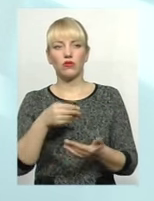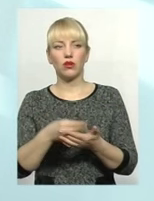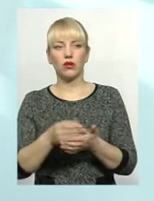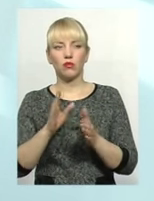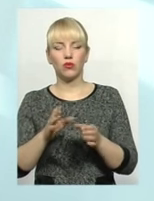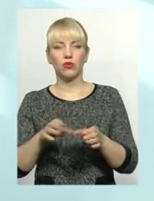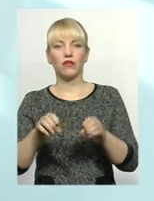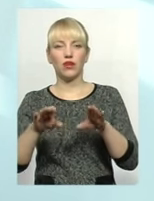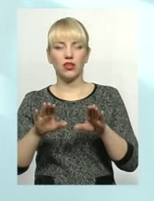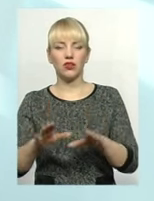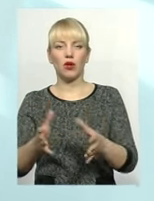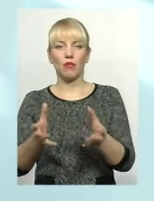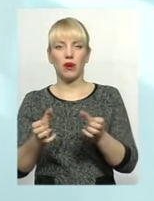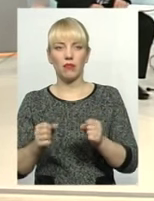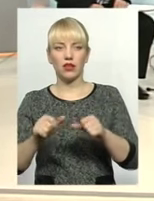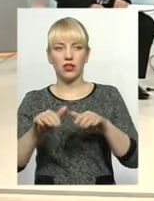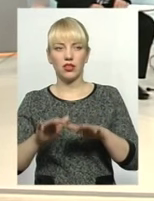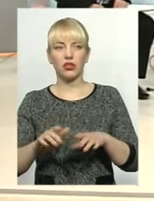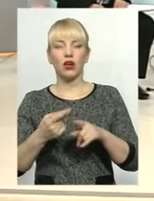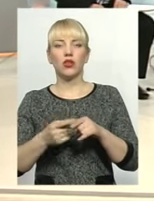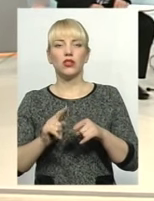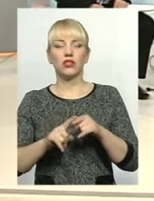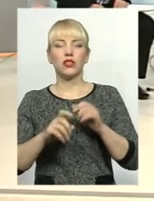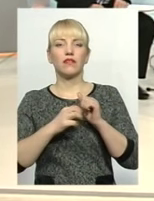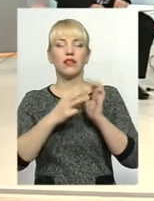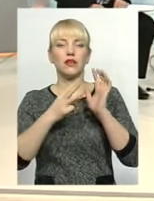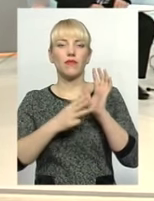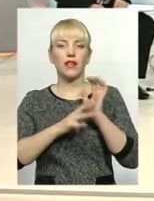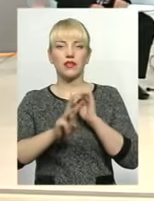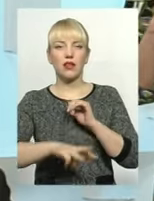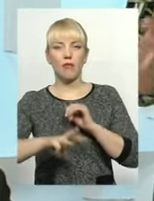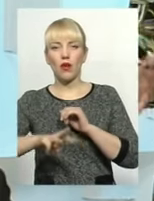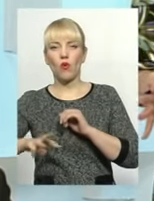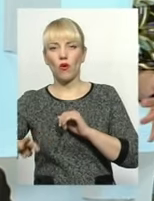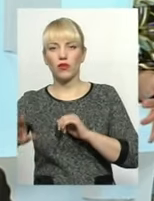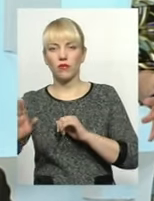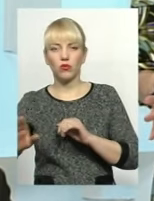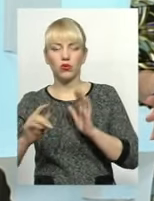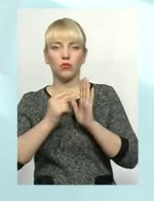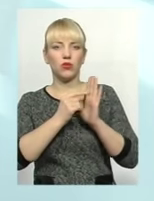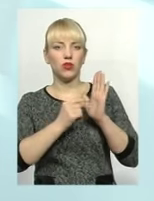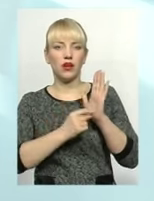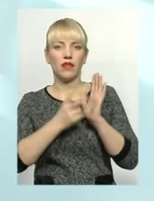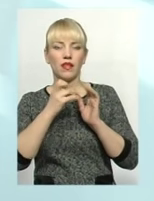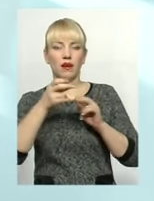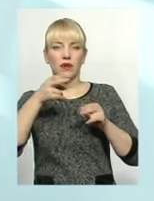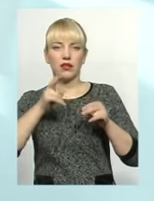прийматися рішення щодо... Тобто оцих 18 мільйонів буде розподілятися наприкінці квітня? Так. На сьогоднішній